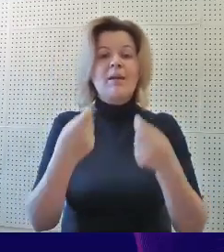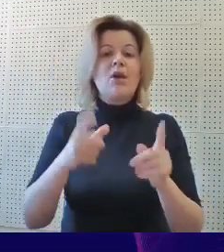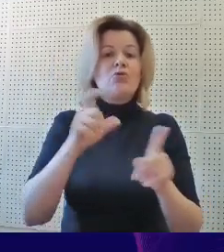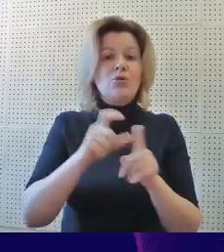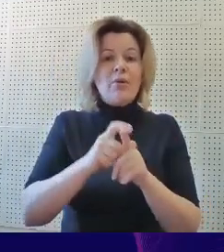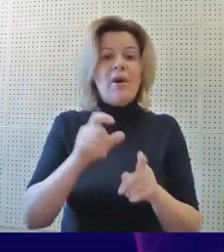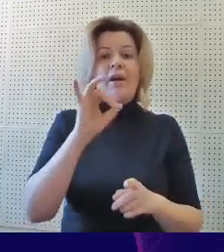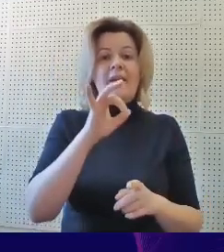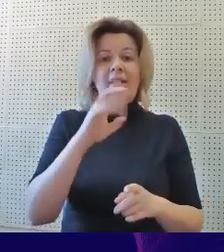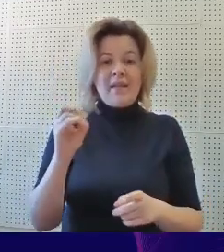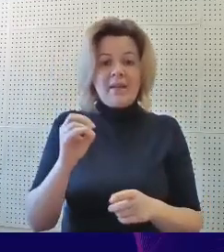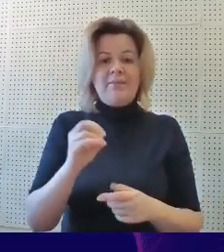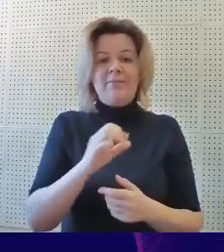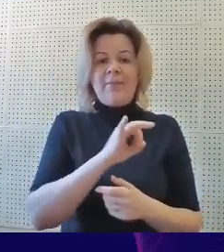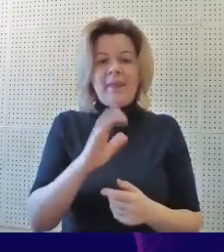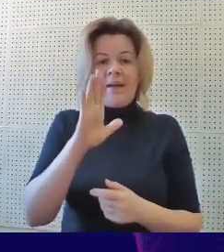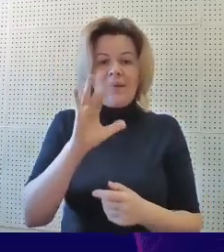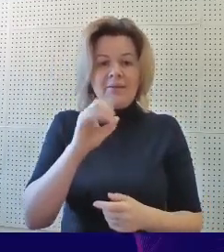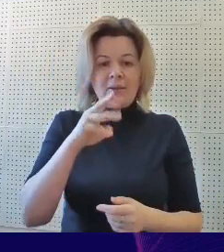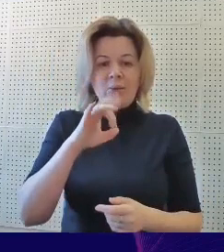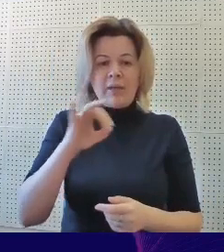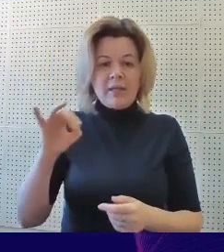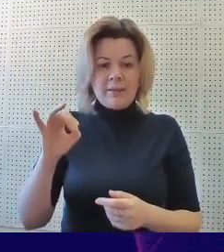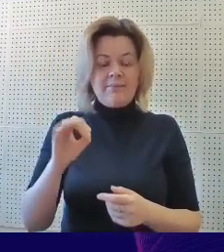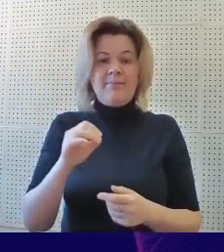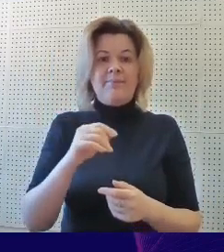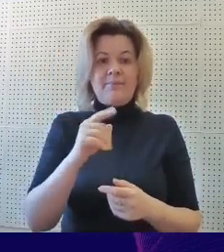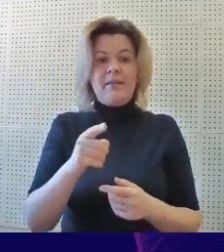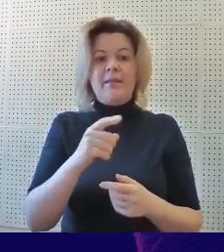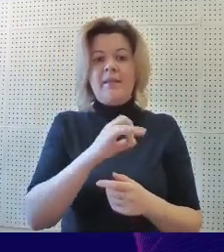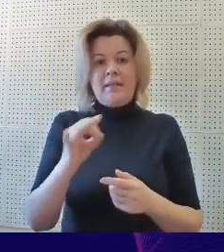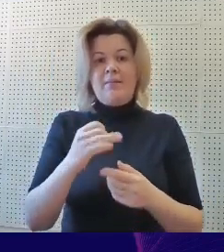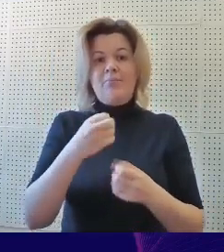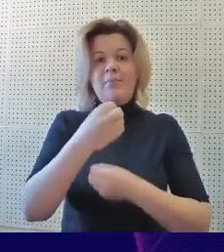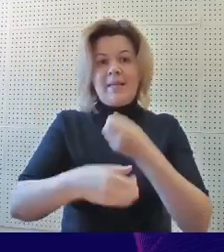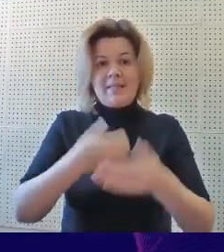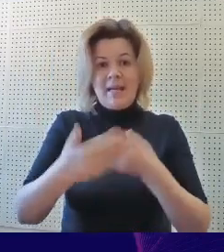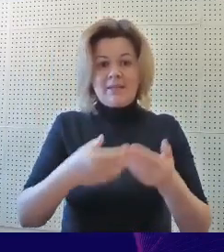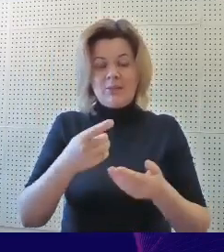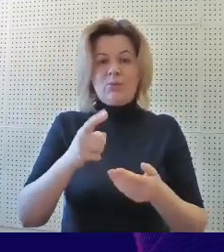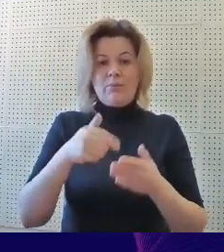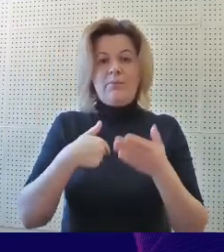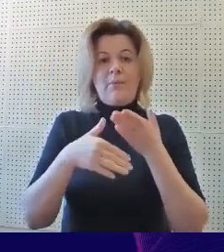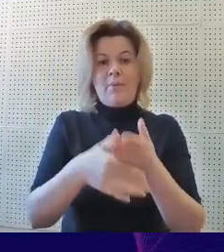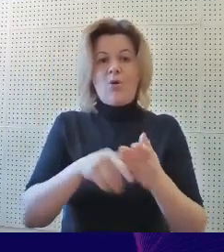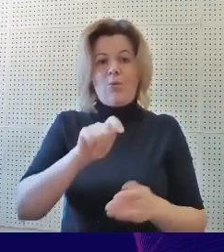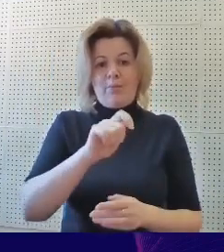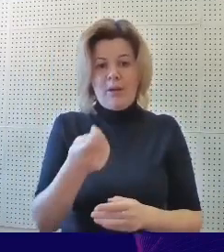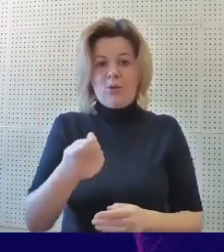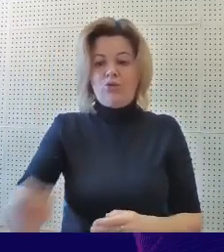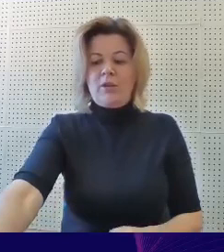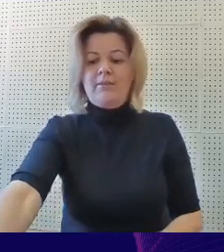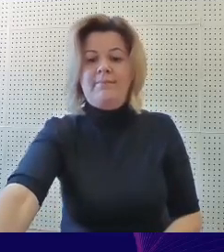Я передаю слово Ирине и Виктории. И с презентацией Ирины переключать буду я.